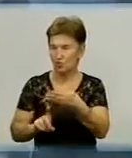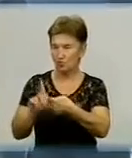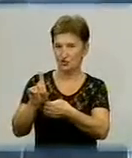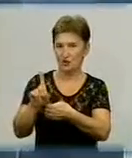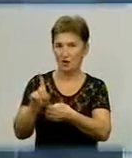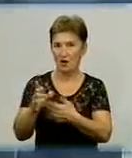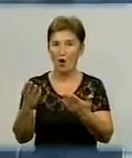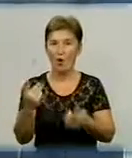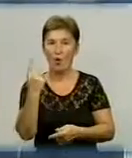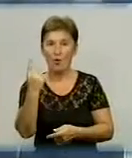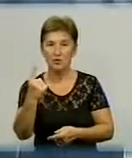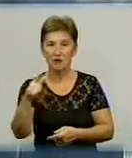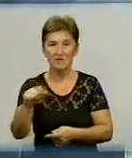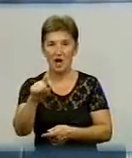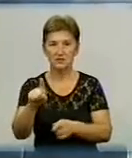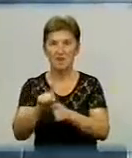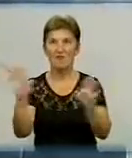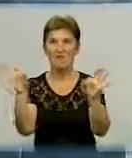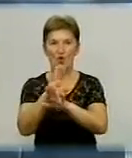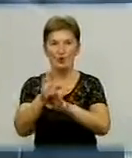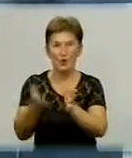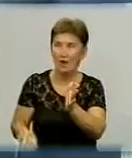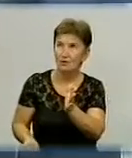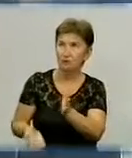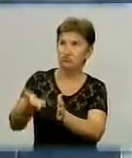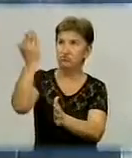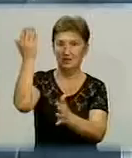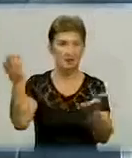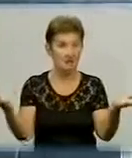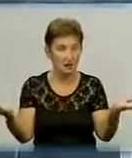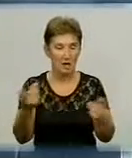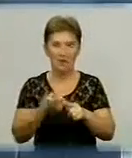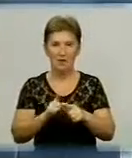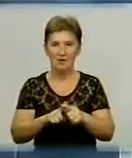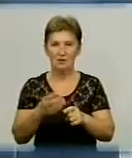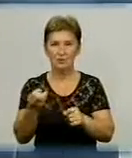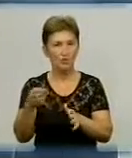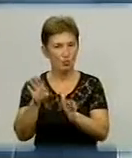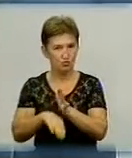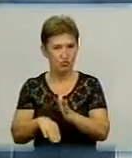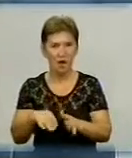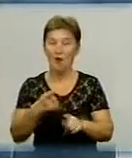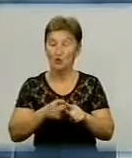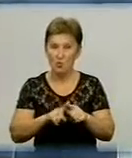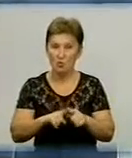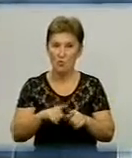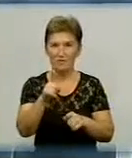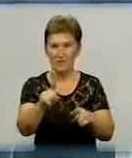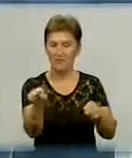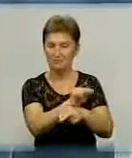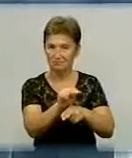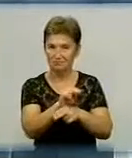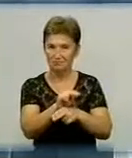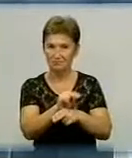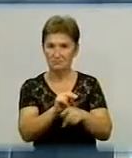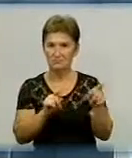один газ в повітря палить, то це було б ще збідковіше, ніж на цьому працювали. Тому ми відремонтували